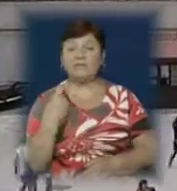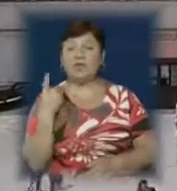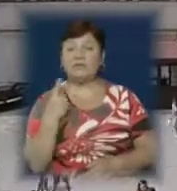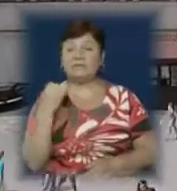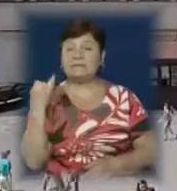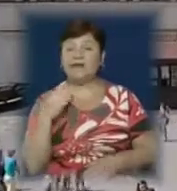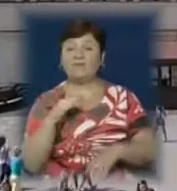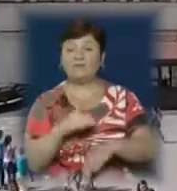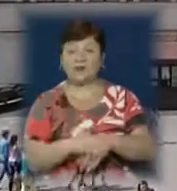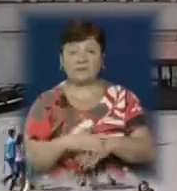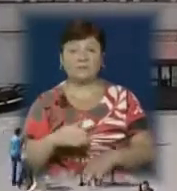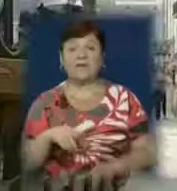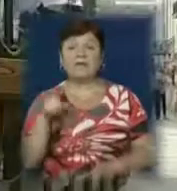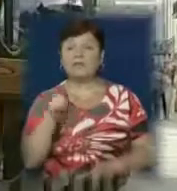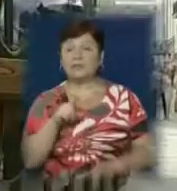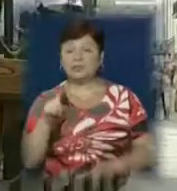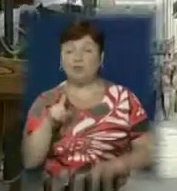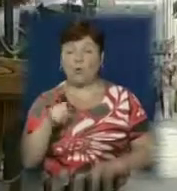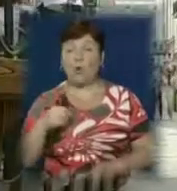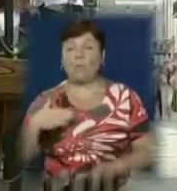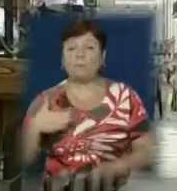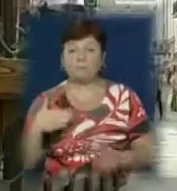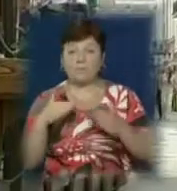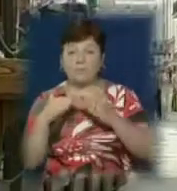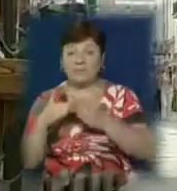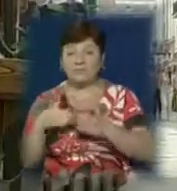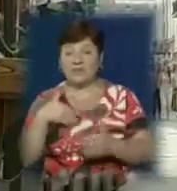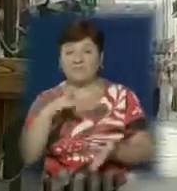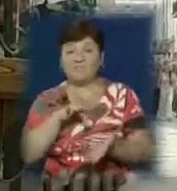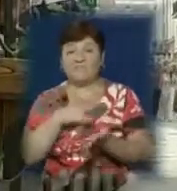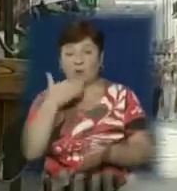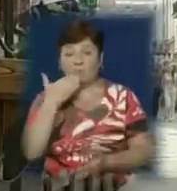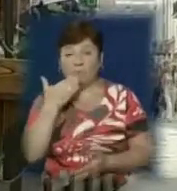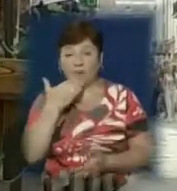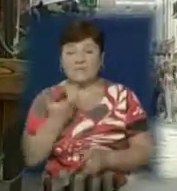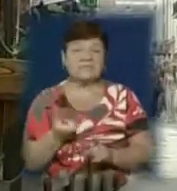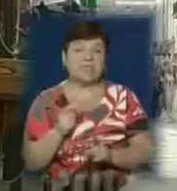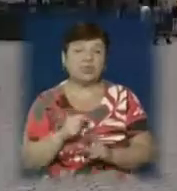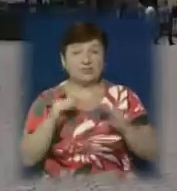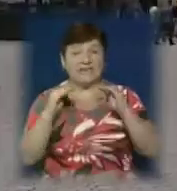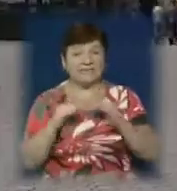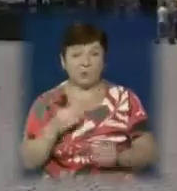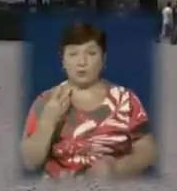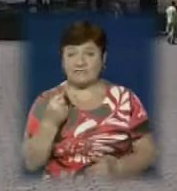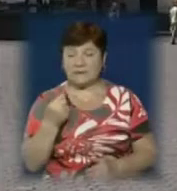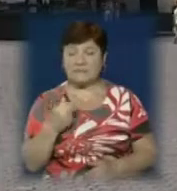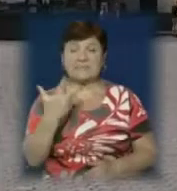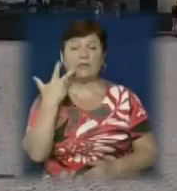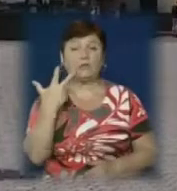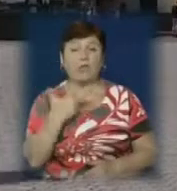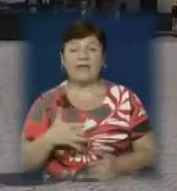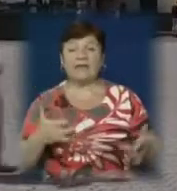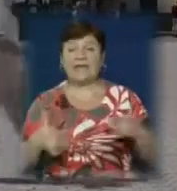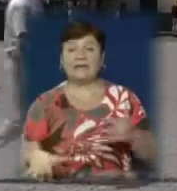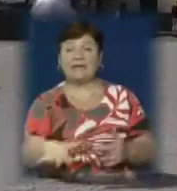котрий озвучили на громадських слуханнях – те, що комунальні приміщення в центрі Ужгорода здаються за дуже низькою ціною. За оренду трьох приміщень на площі